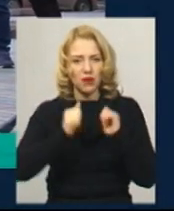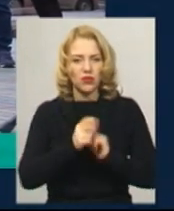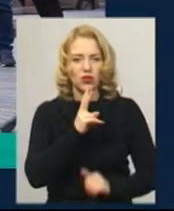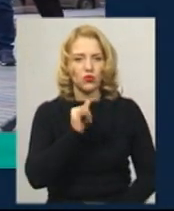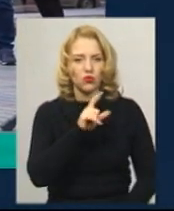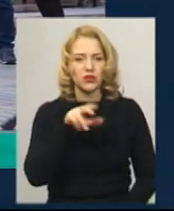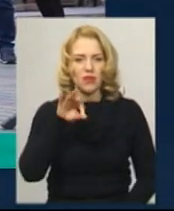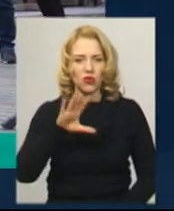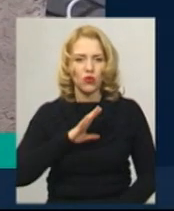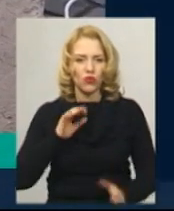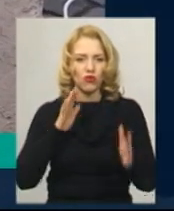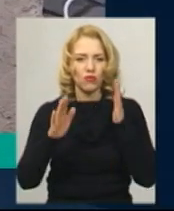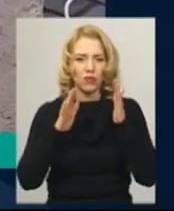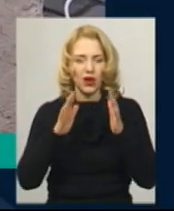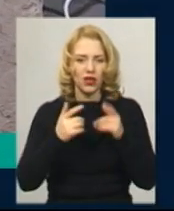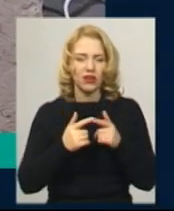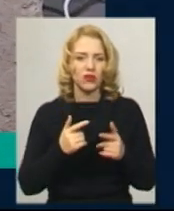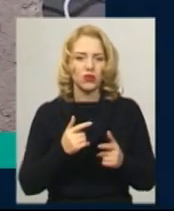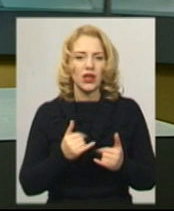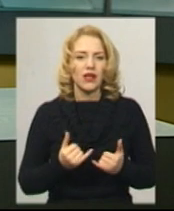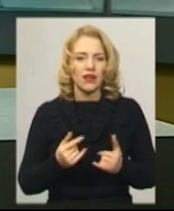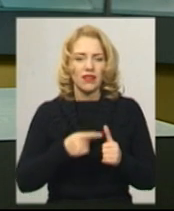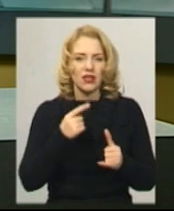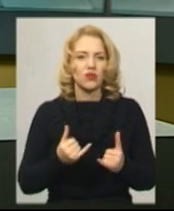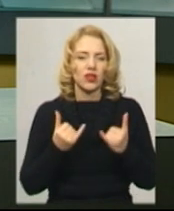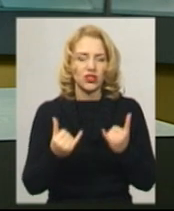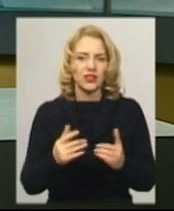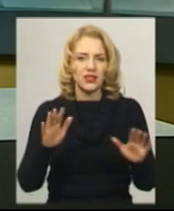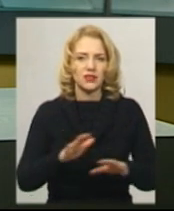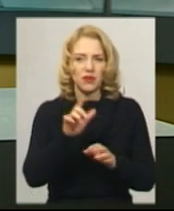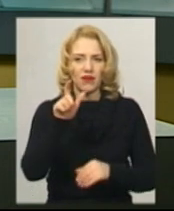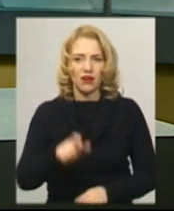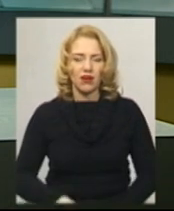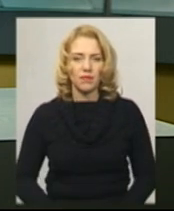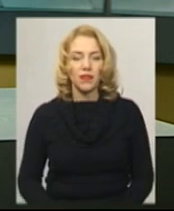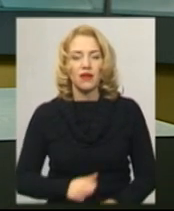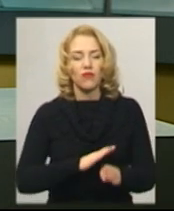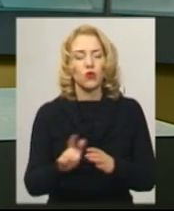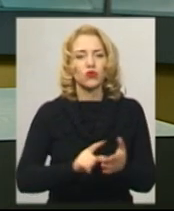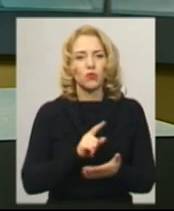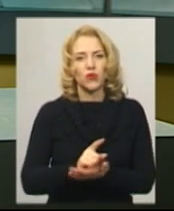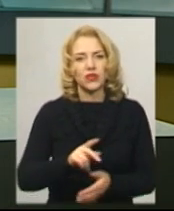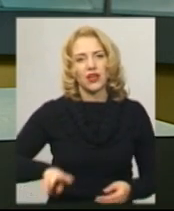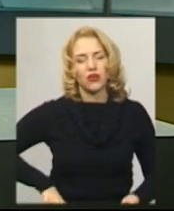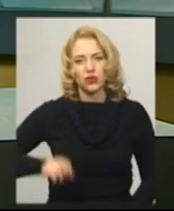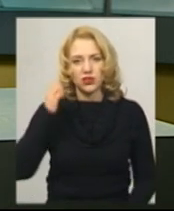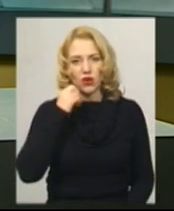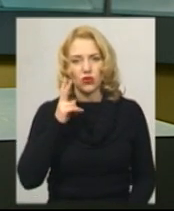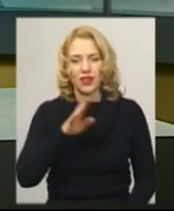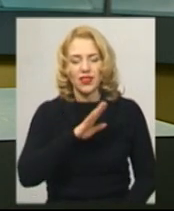центрі у сквері, названому на честь співака. Музика Виконуючи обов'язки директора Старокостянтинівського